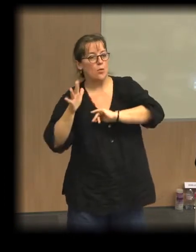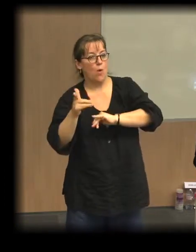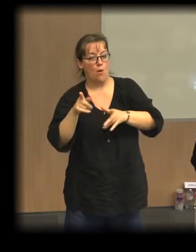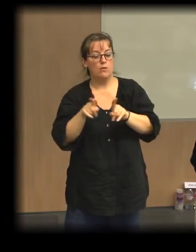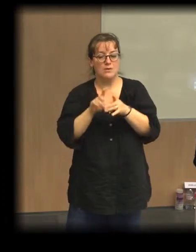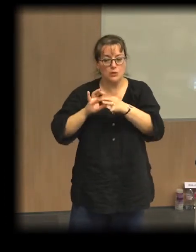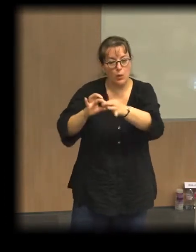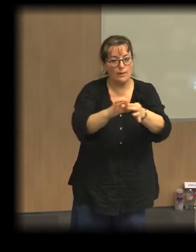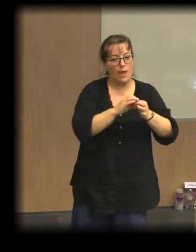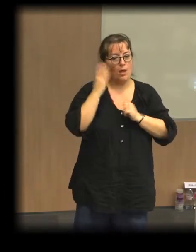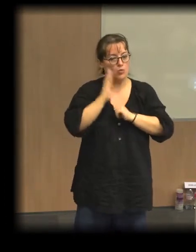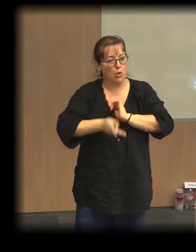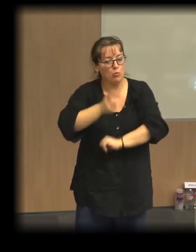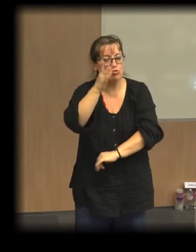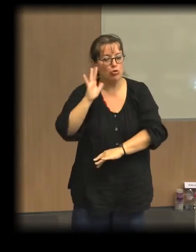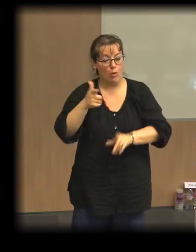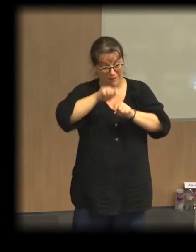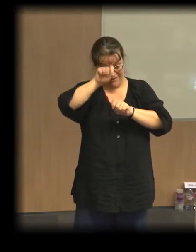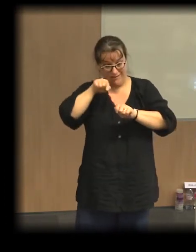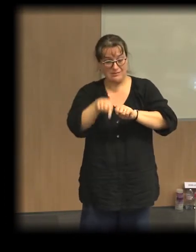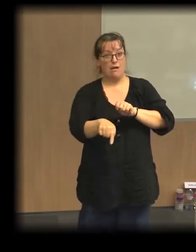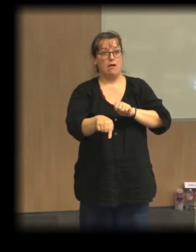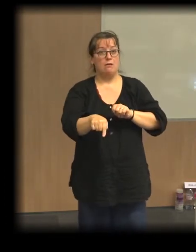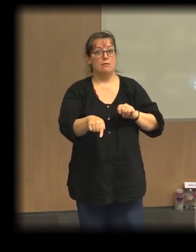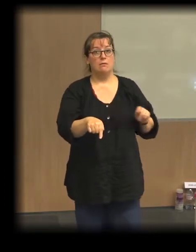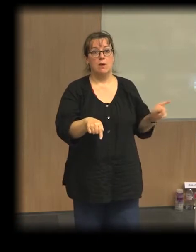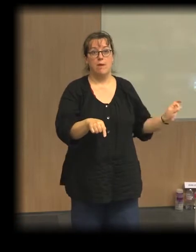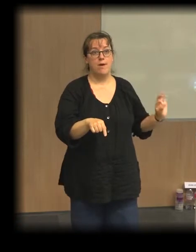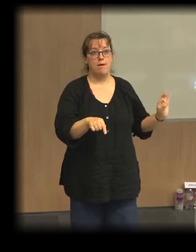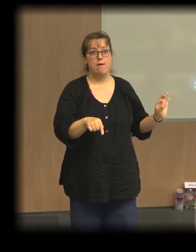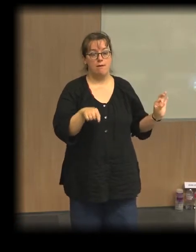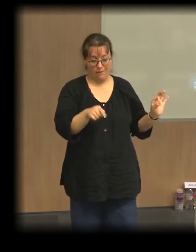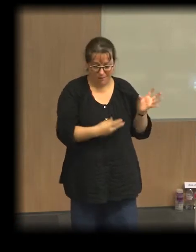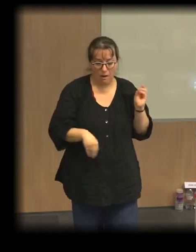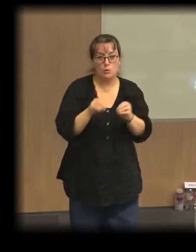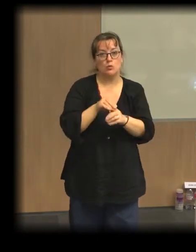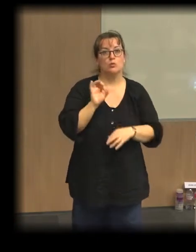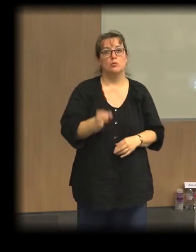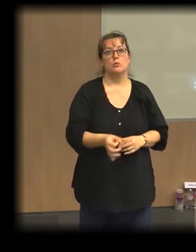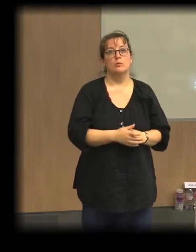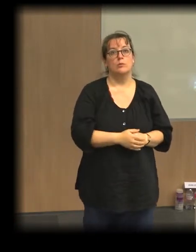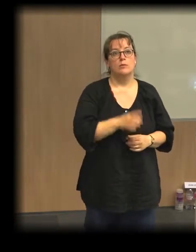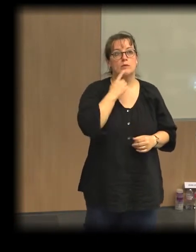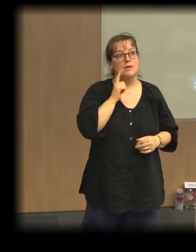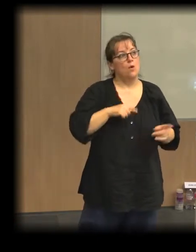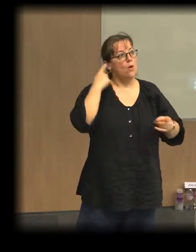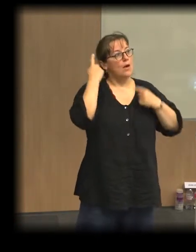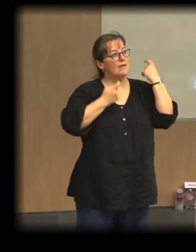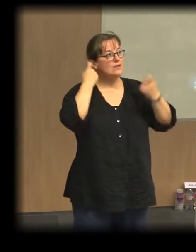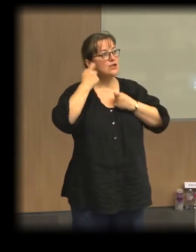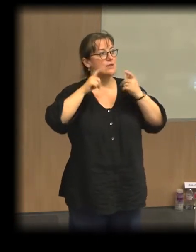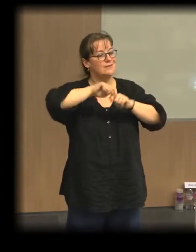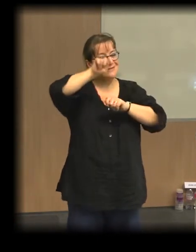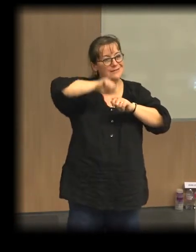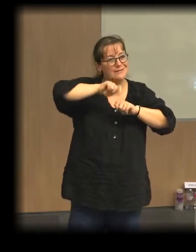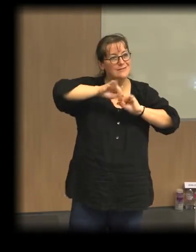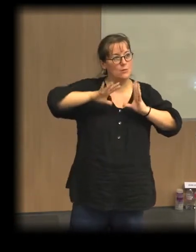Et ça, ça amène à inscrire l'économie sociale et solidaire dans ce troisième scénario, dans une perspective d'économie